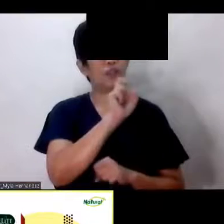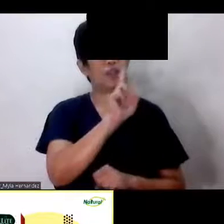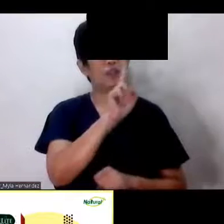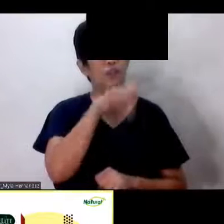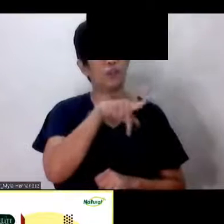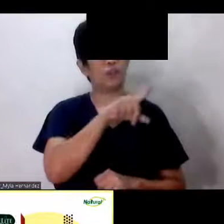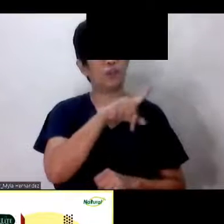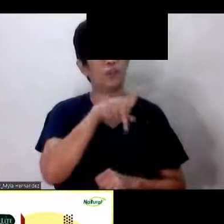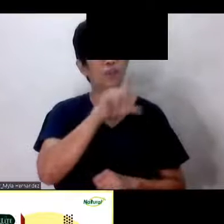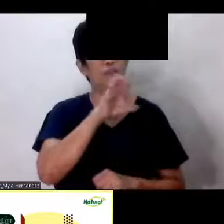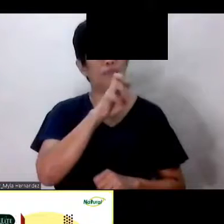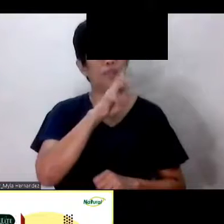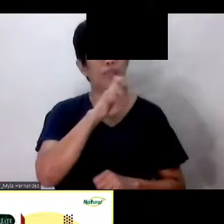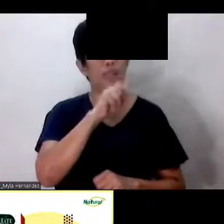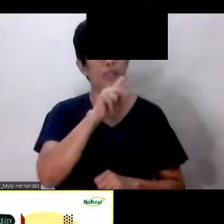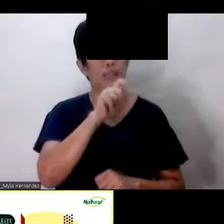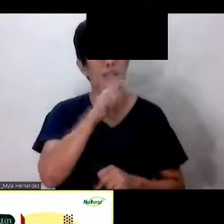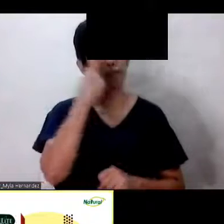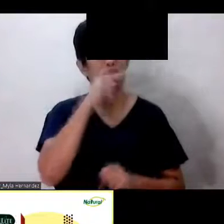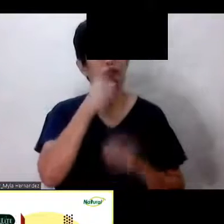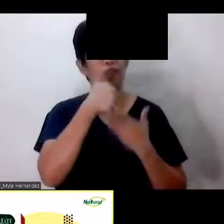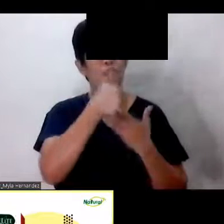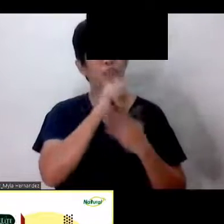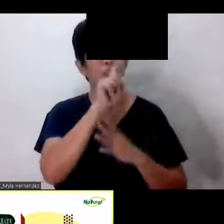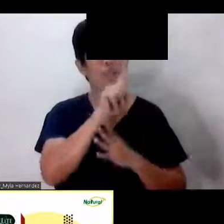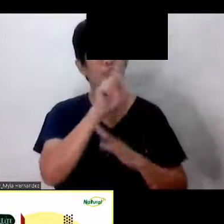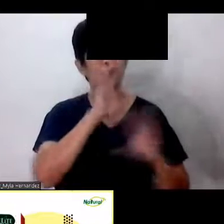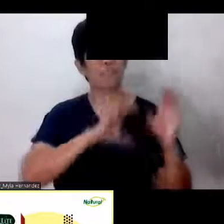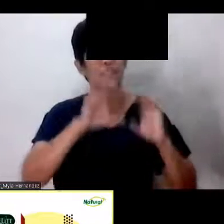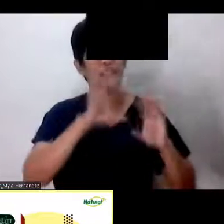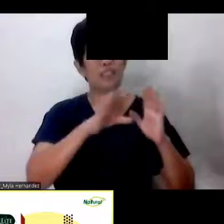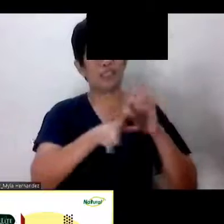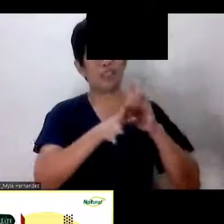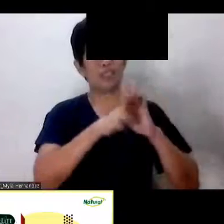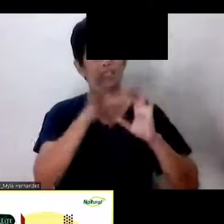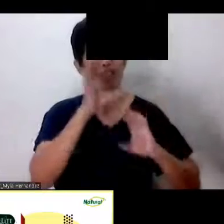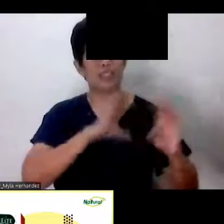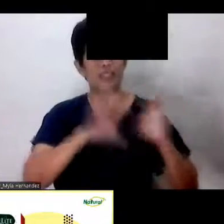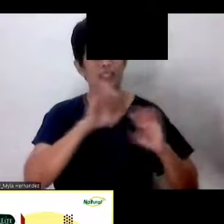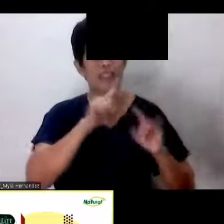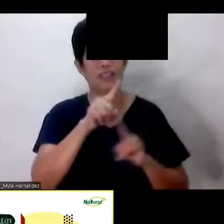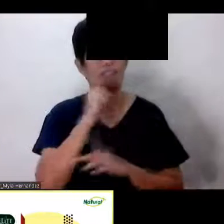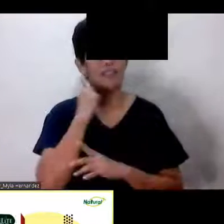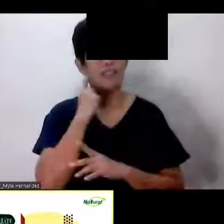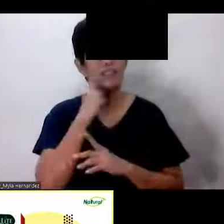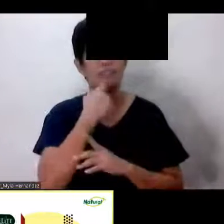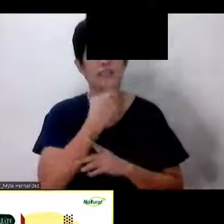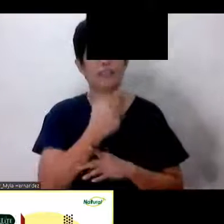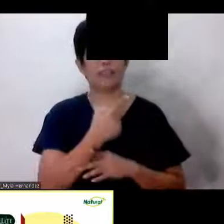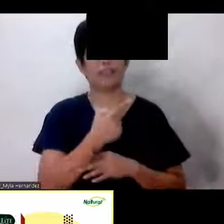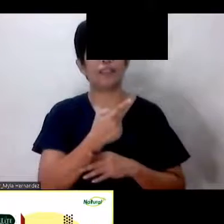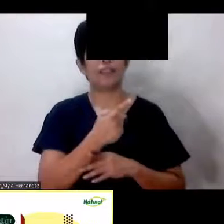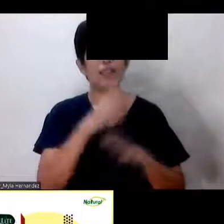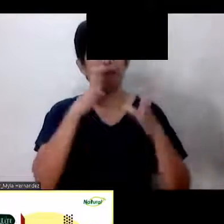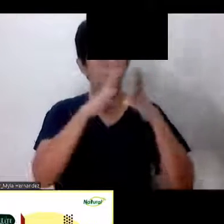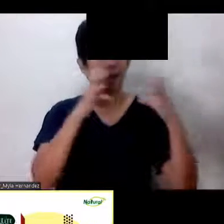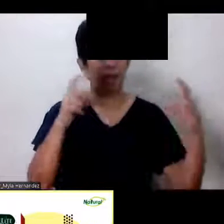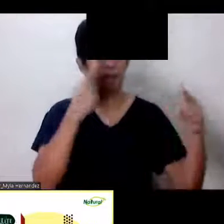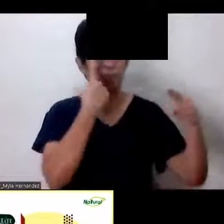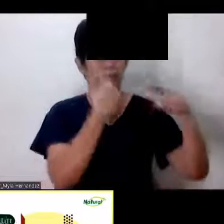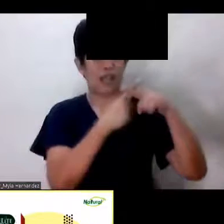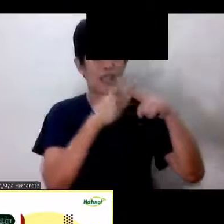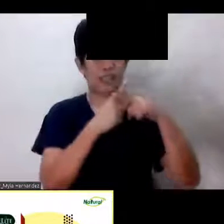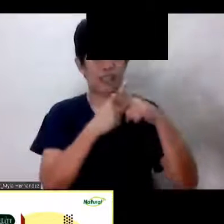makatulong Sa isang senior citizen Yung sinabi ng Textor natin Messenger kanina Yan Nag-ampalaya plus siya